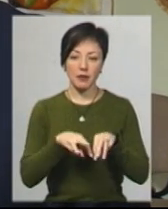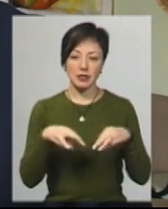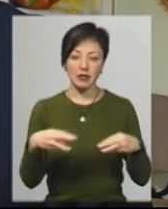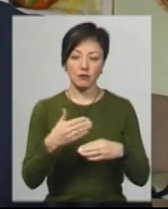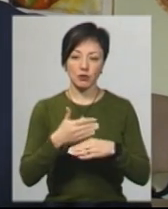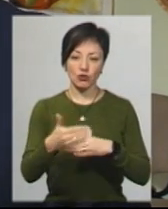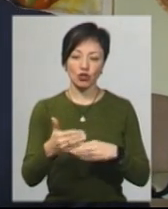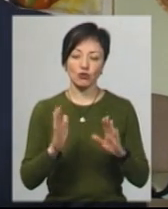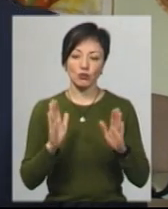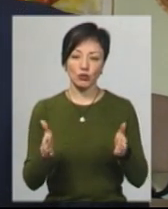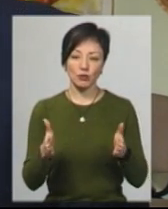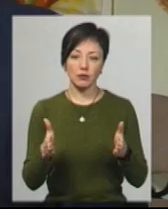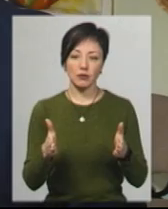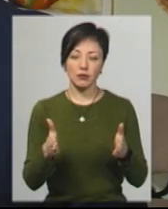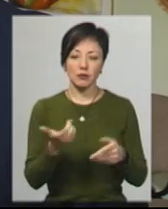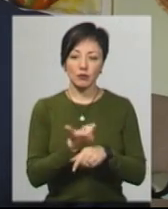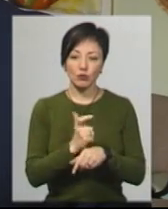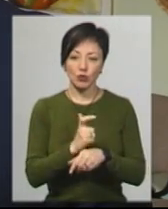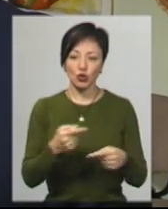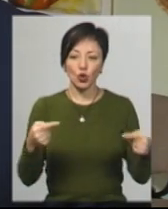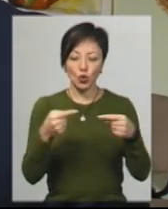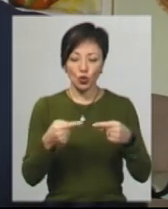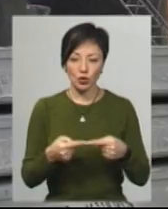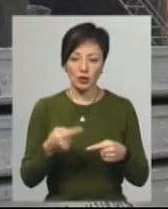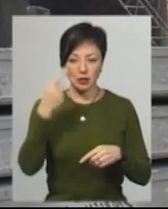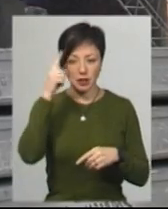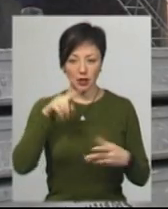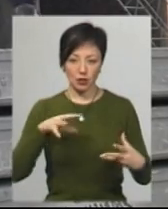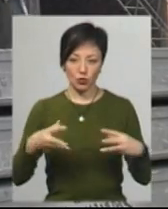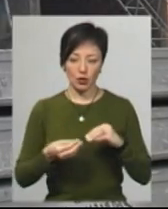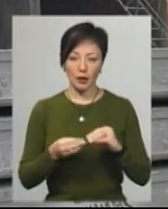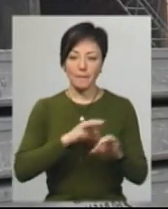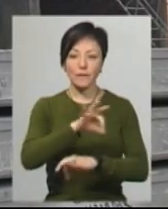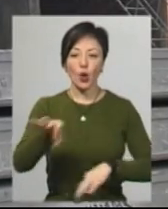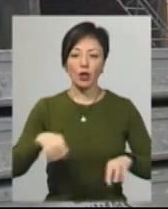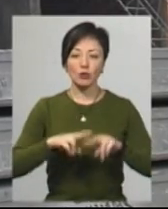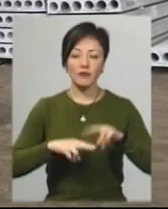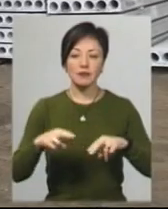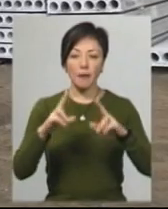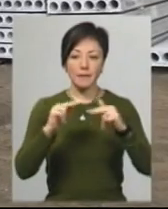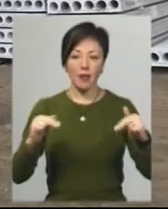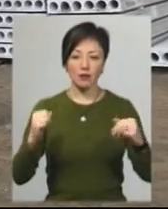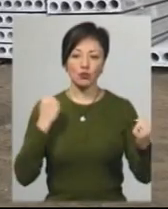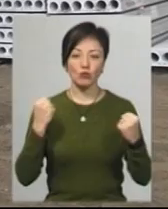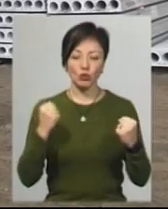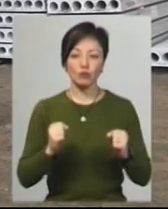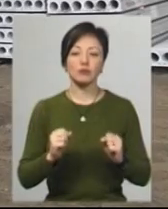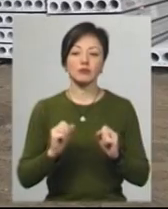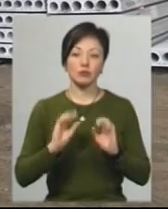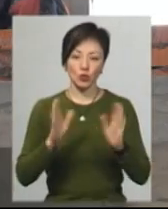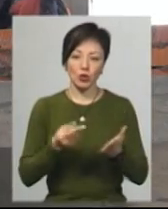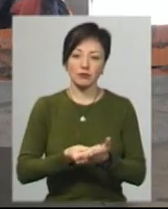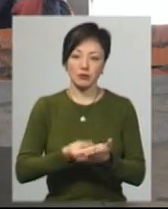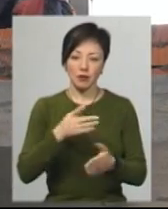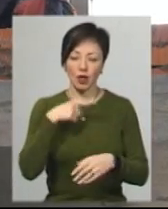пізніше, тоді вже будемо більш точніше знати конкретні результати. Проєкт будівництва Палацу спорту зростатиме у вартості, каже голова громадської